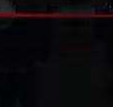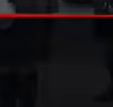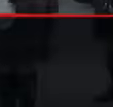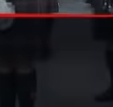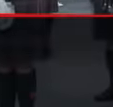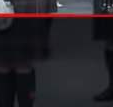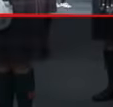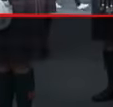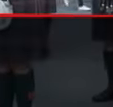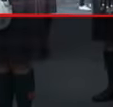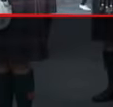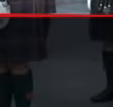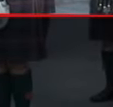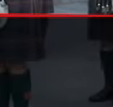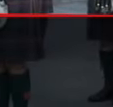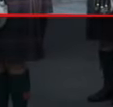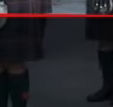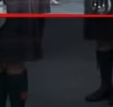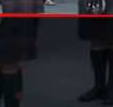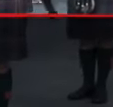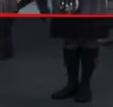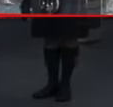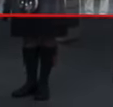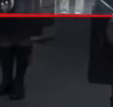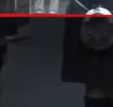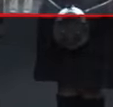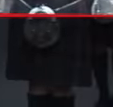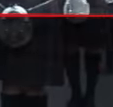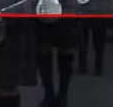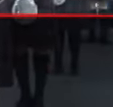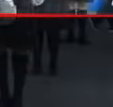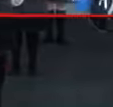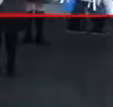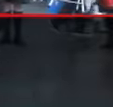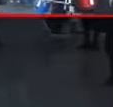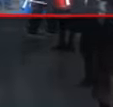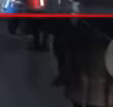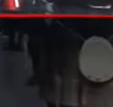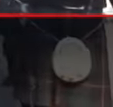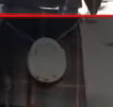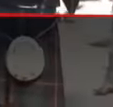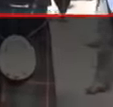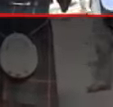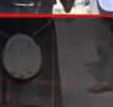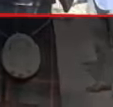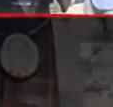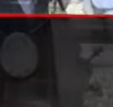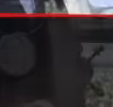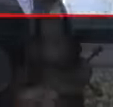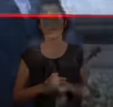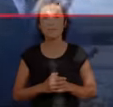Ostiralean Juan Maria Aburtok lendakaritza zeiko diputatuak eta Mireño Sunea Arizondo Kulturako Foru Diputatuak